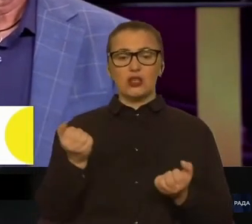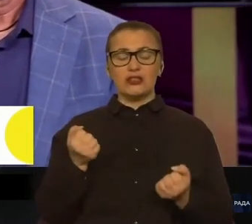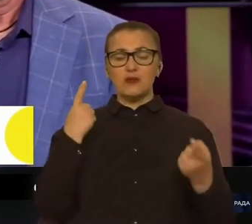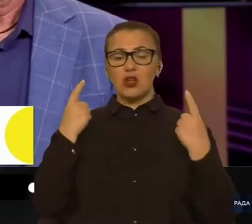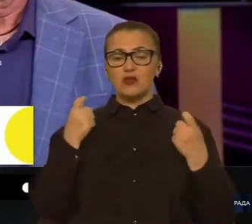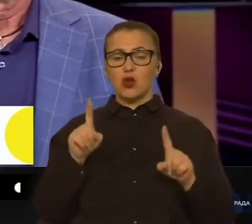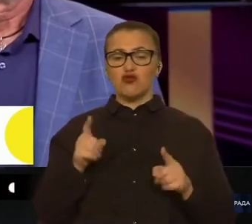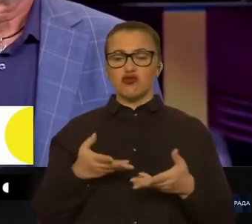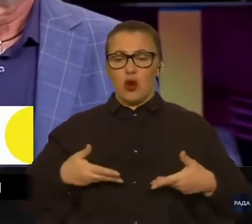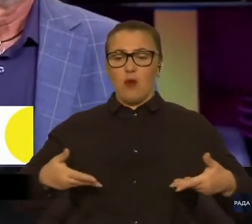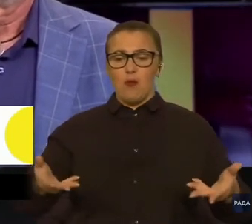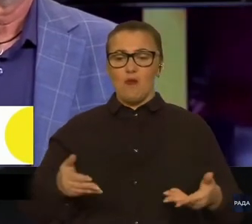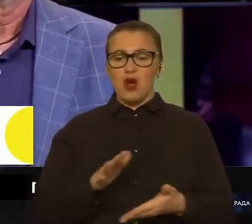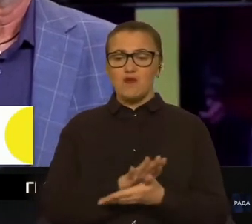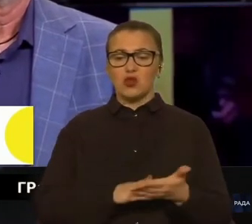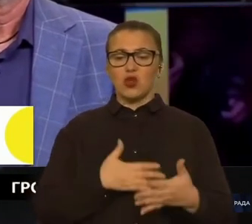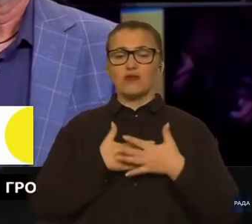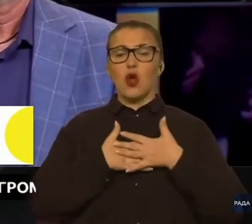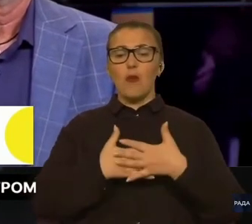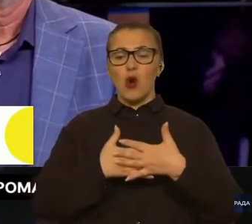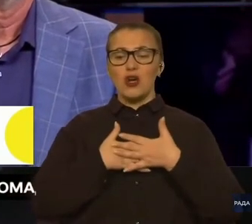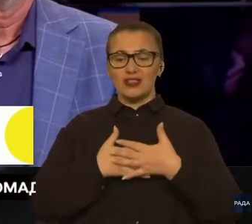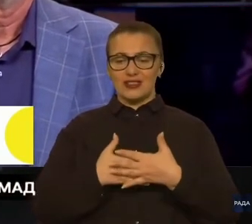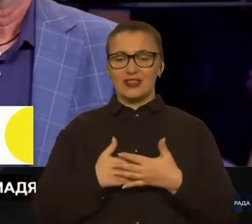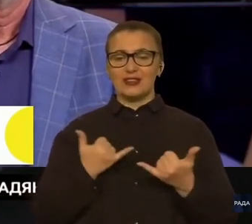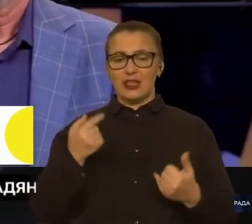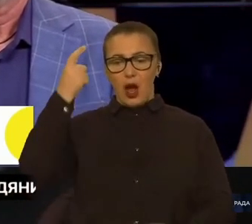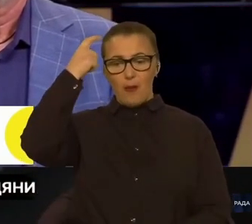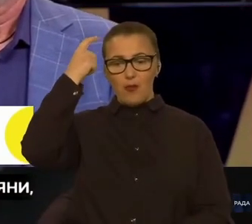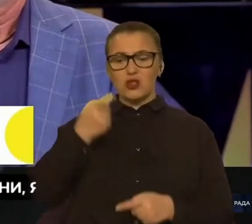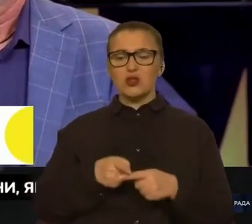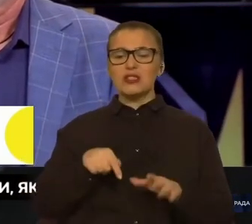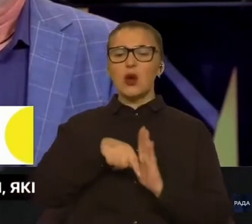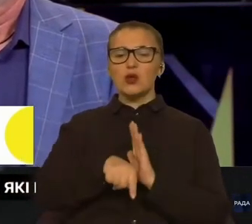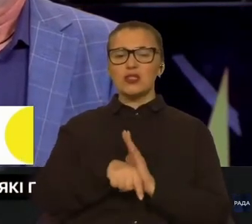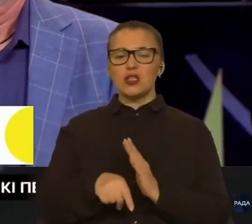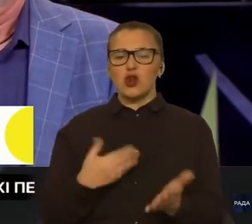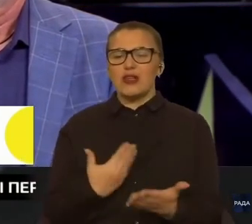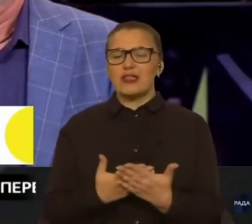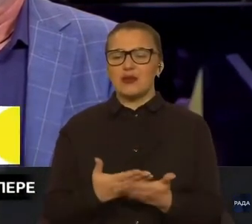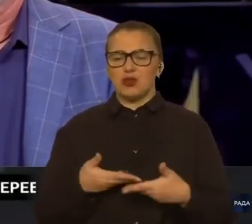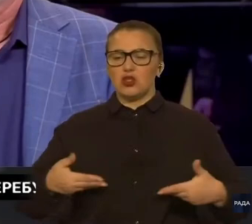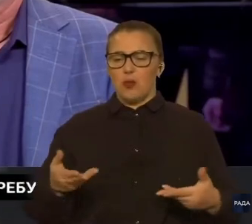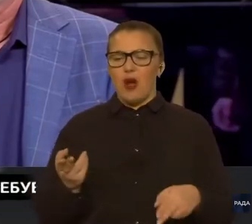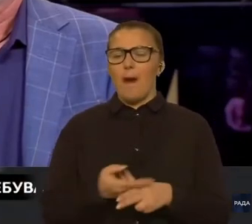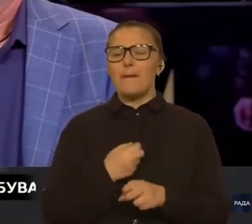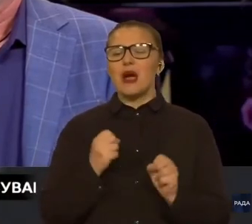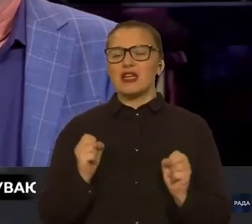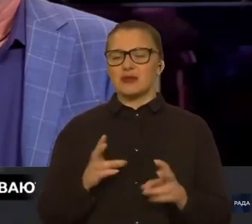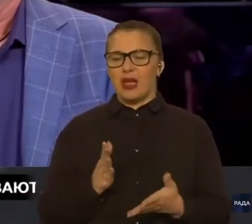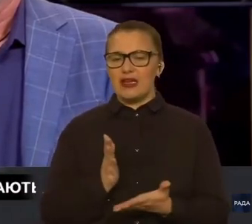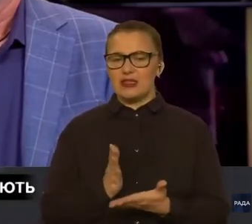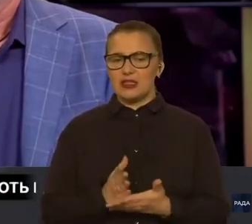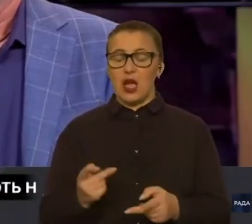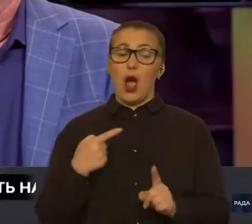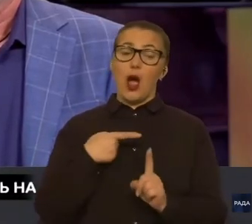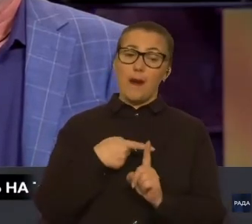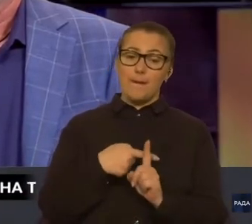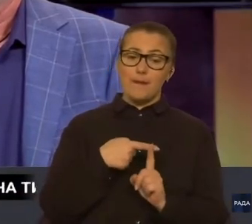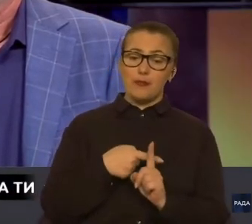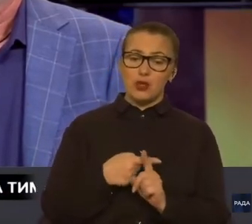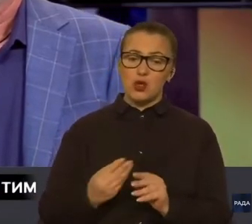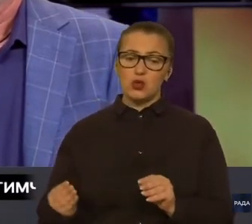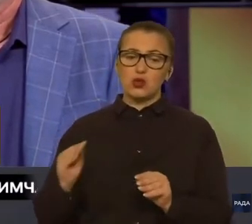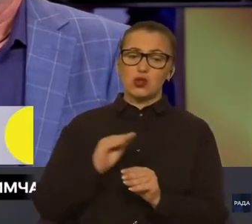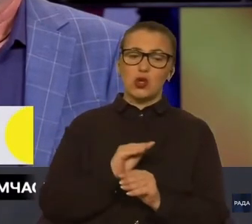про те, що ми продовжуємо дихати, для нього це означає, що ми нібито перебуваємо в безпеці. І плюс доєднувати до цього всі